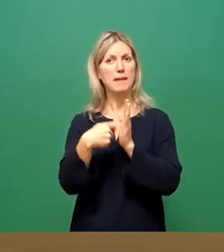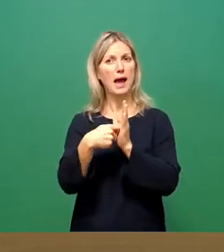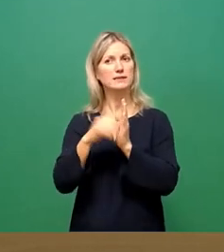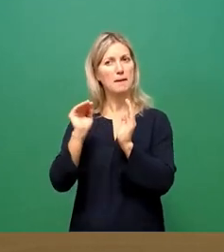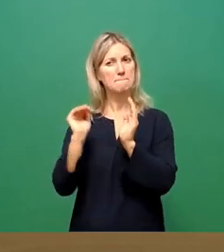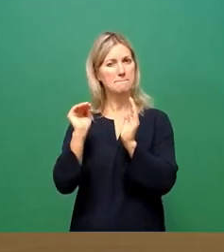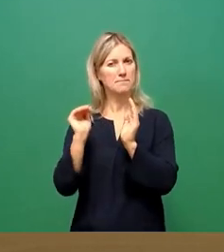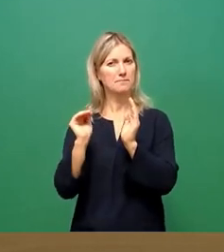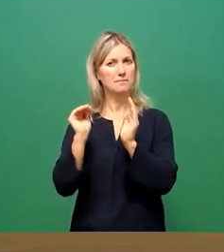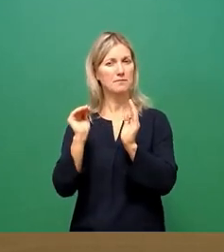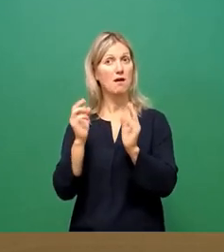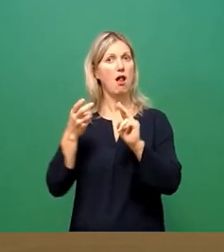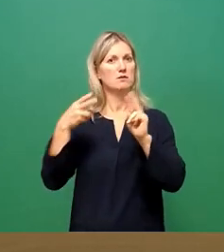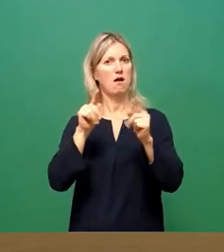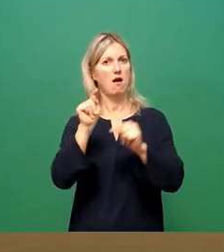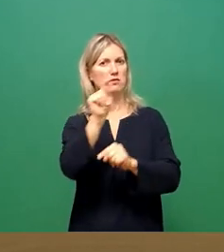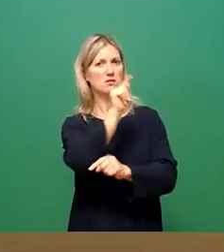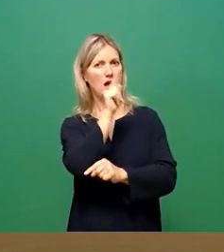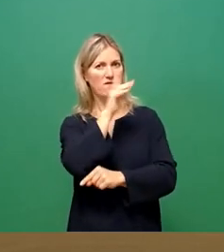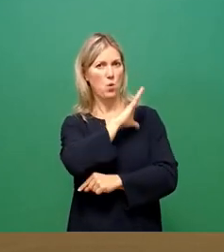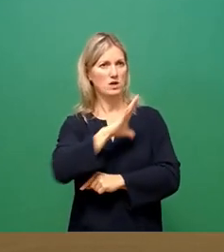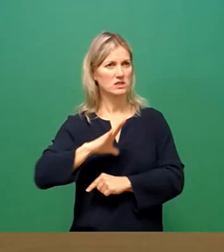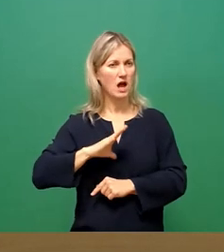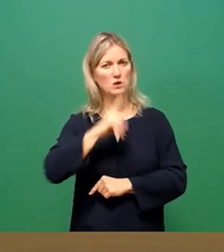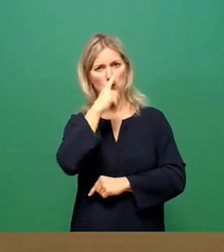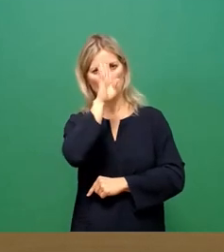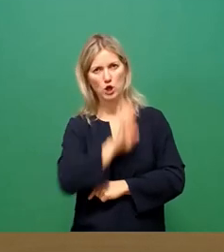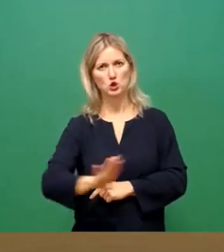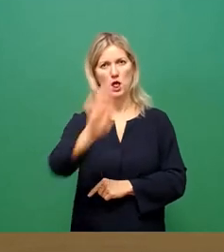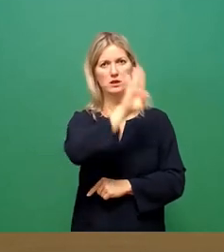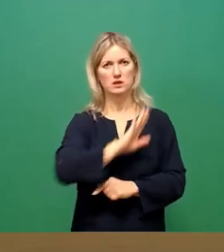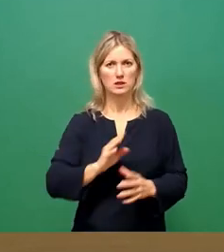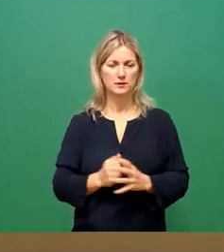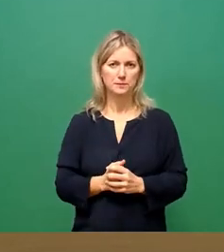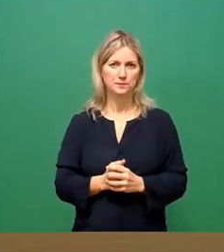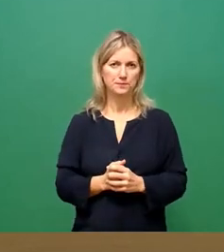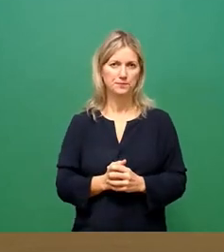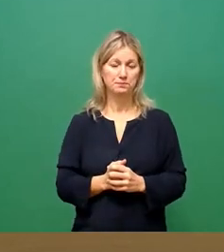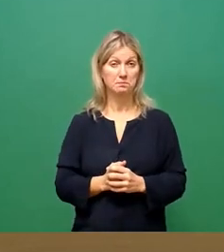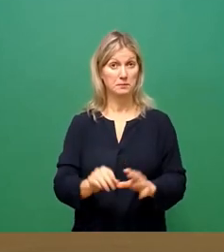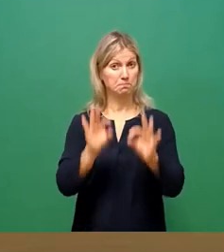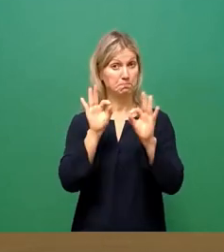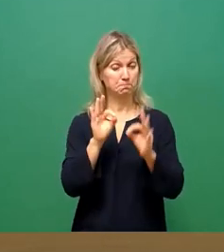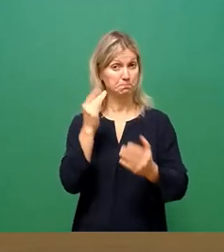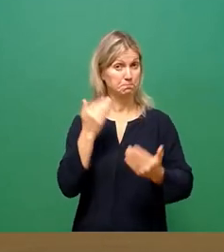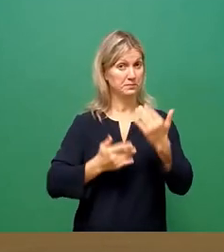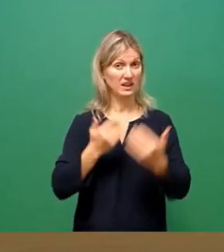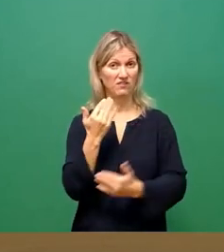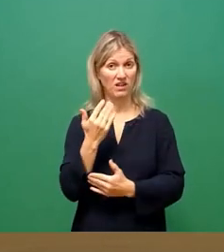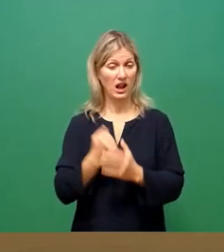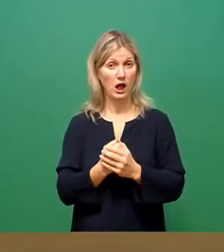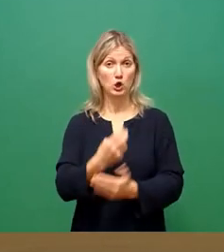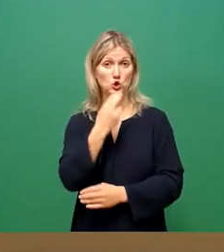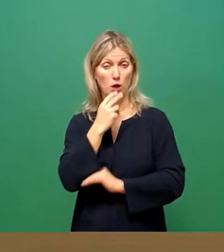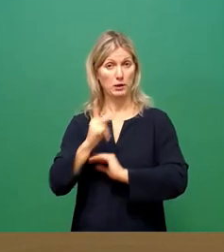gestalten als andere Versorger in Sachsen und im gesamten Bundesgebiet. In Zahlen ausgedrückt heißt das, Stromkunden der